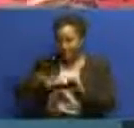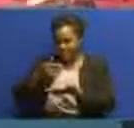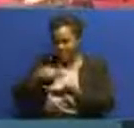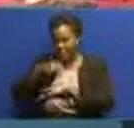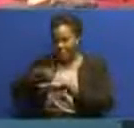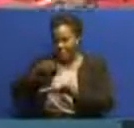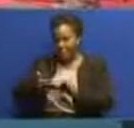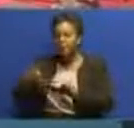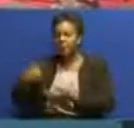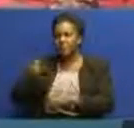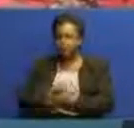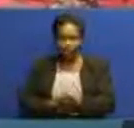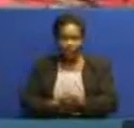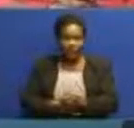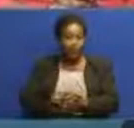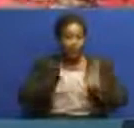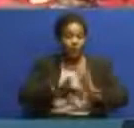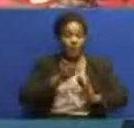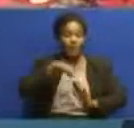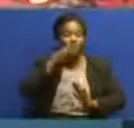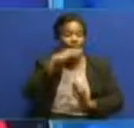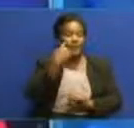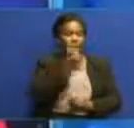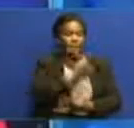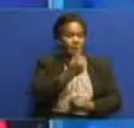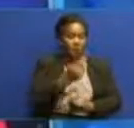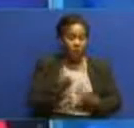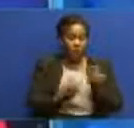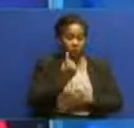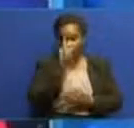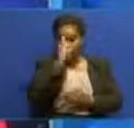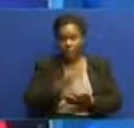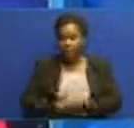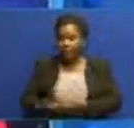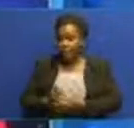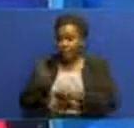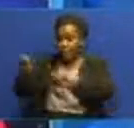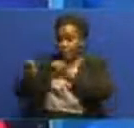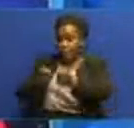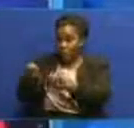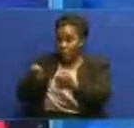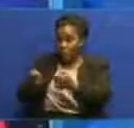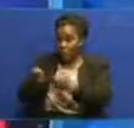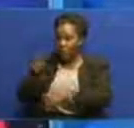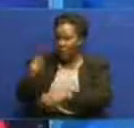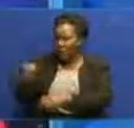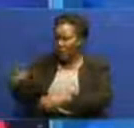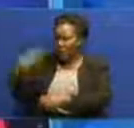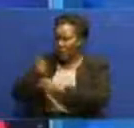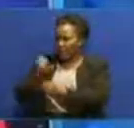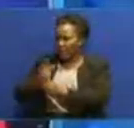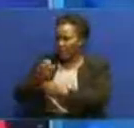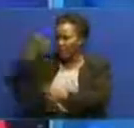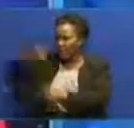Tuanze na habari za kitaifa kutoka dodoma. Ambapu wa kurugenzi wa halma shauri ambazo zumefanya vibaya. Katika ukusanyaji wa mapato